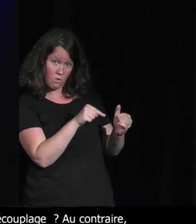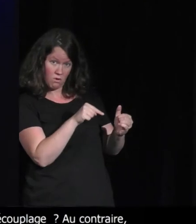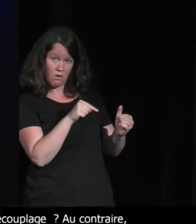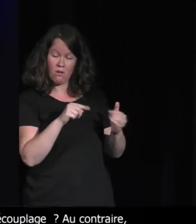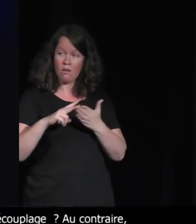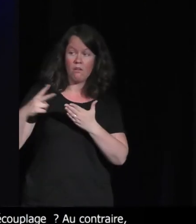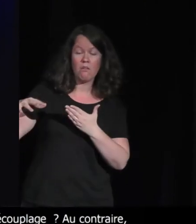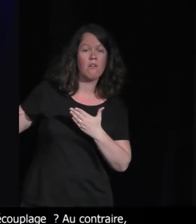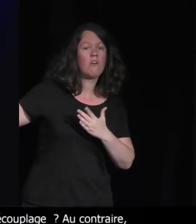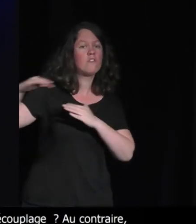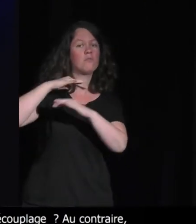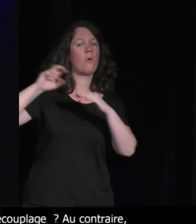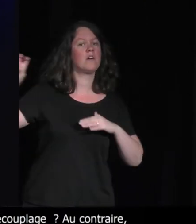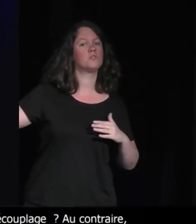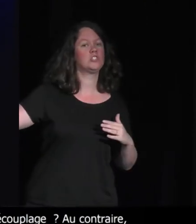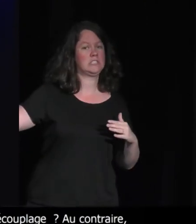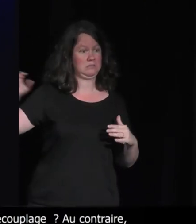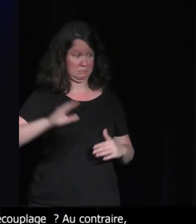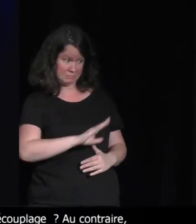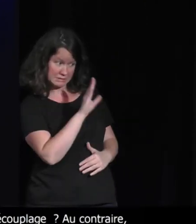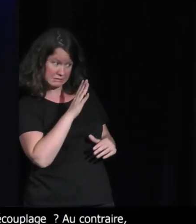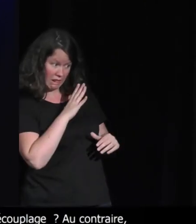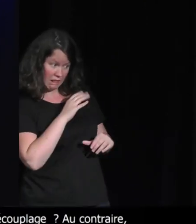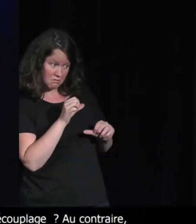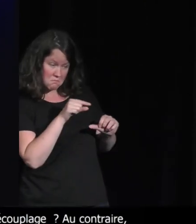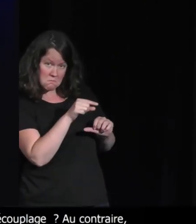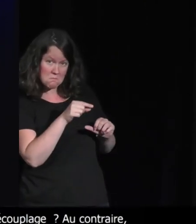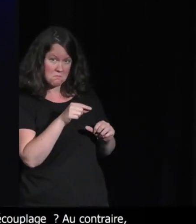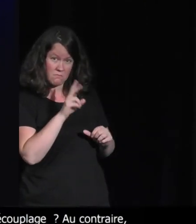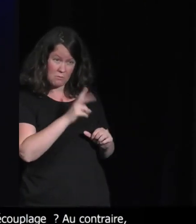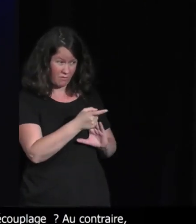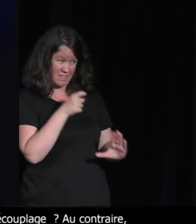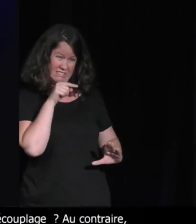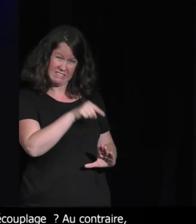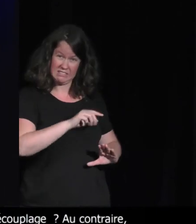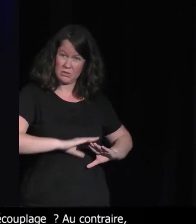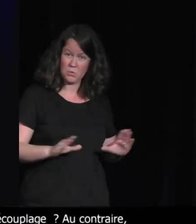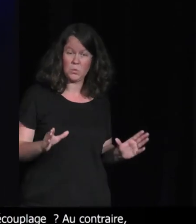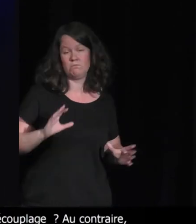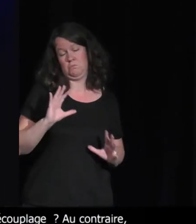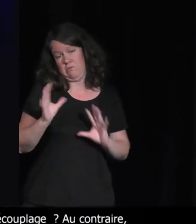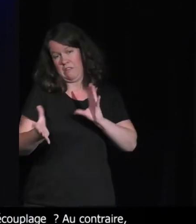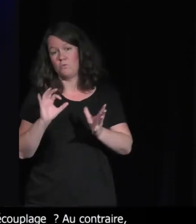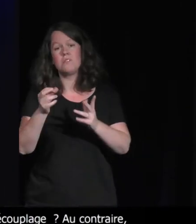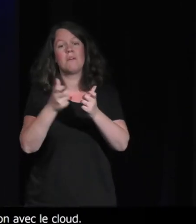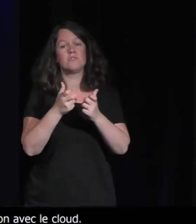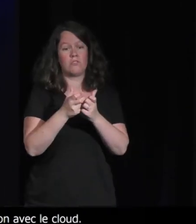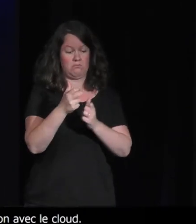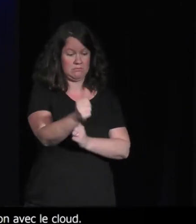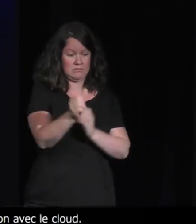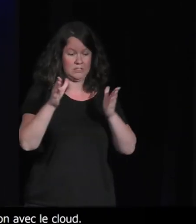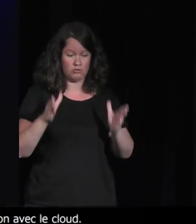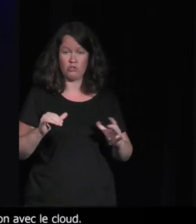numérique, est-ce qu'on a des spécificités ? Peut-être aussi une des spécificités, c'est qu'on a un secteur qui s'est construit